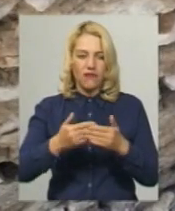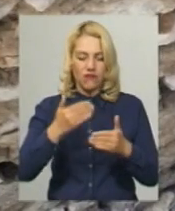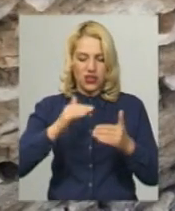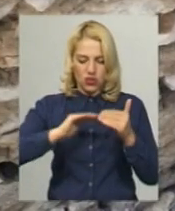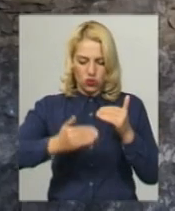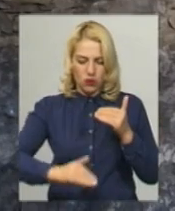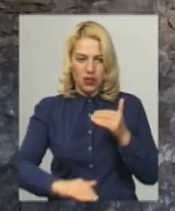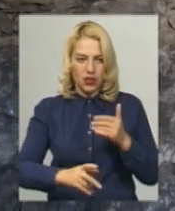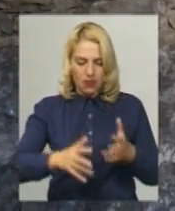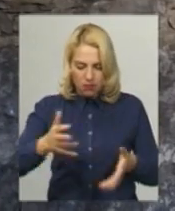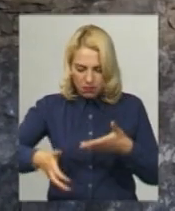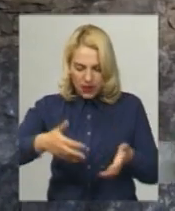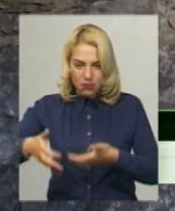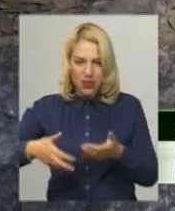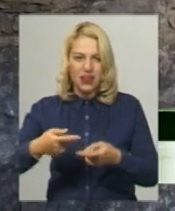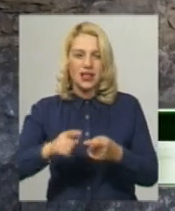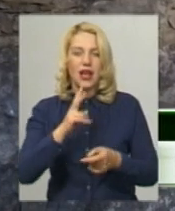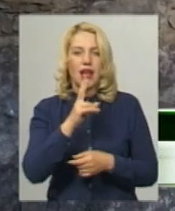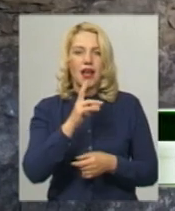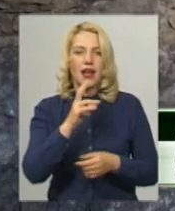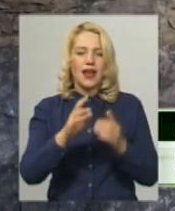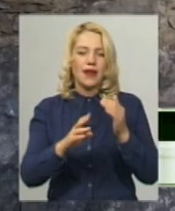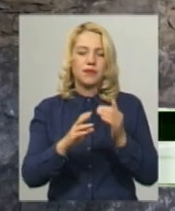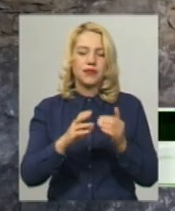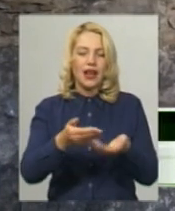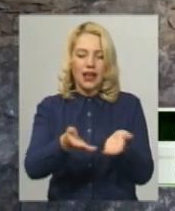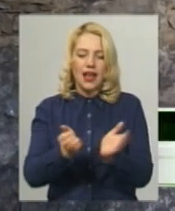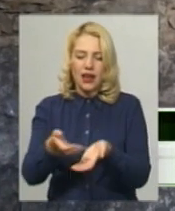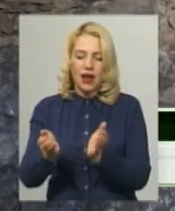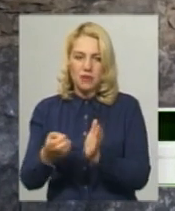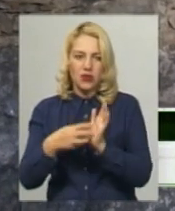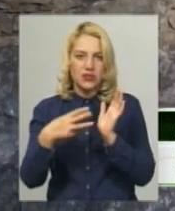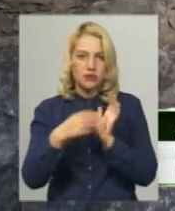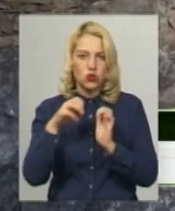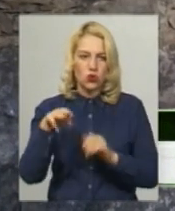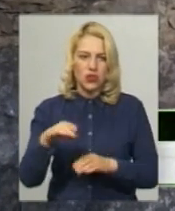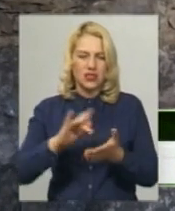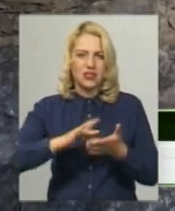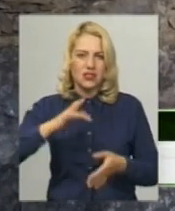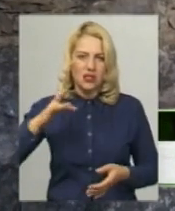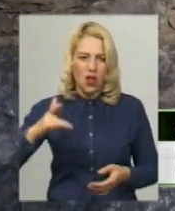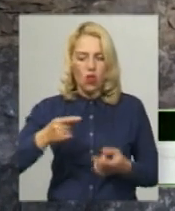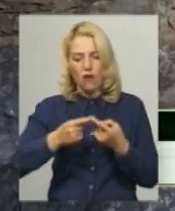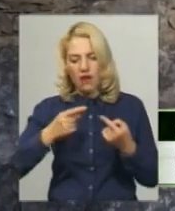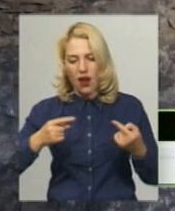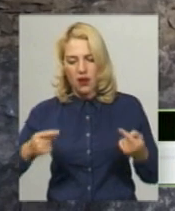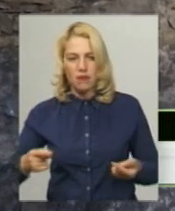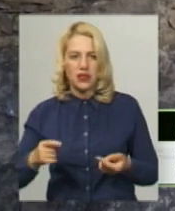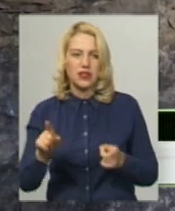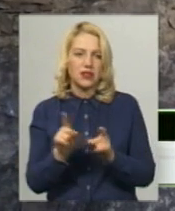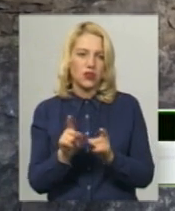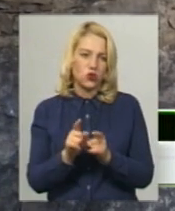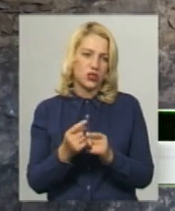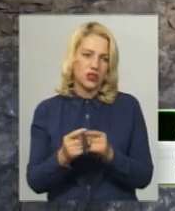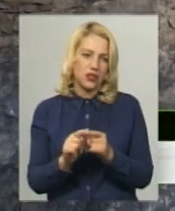перебрали цей ґрунт. Це кераміка 18-19 століття, також 17-та, це скува фрагменти, це також